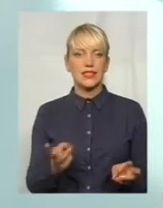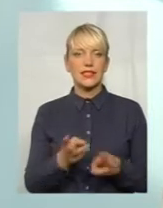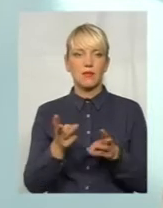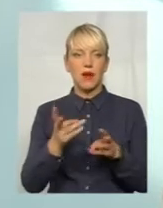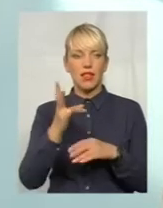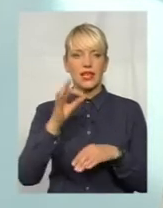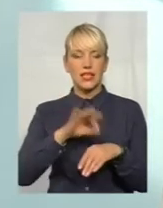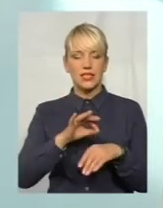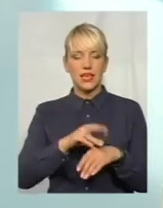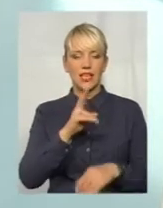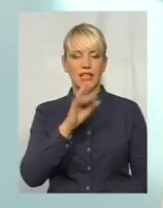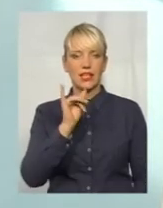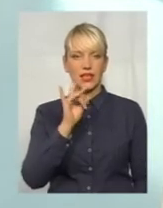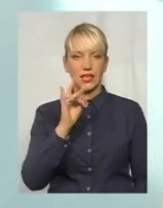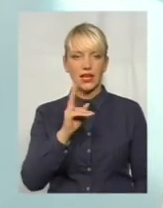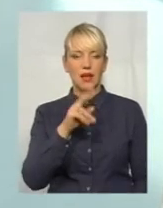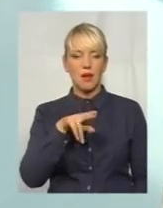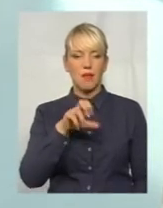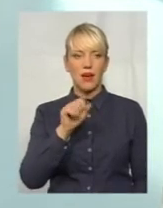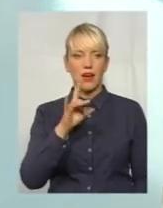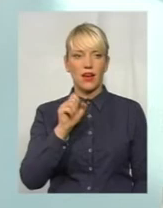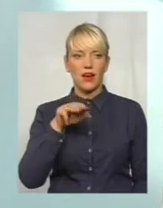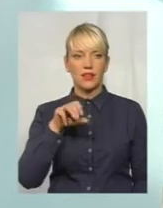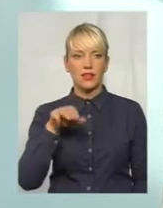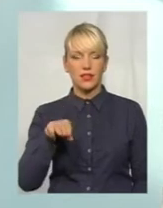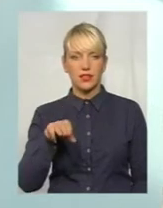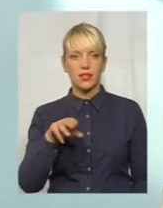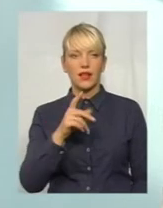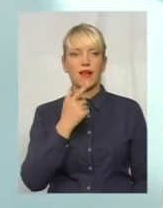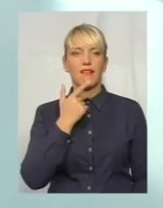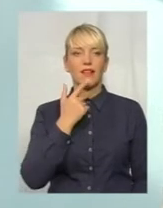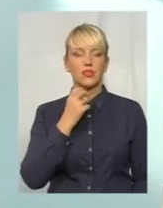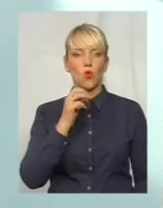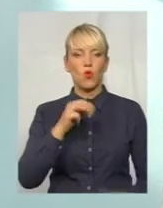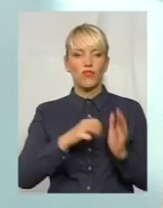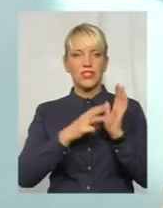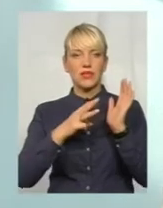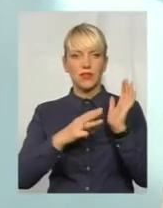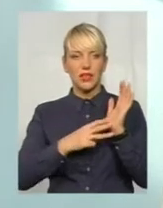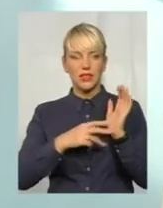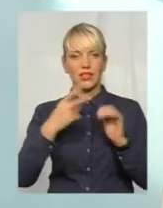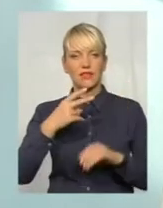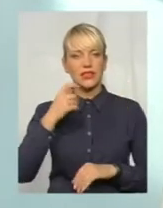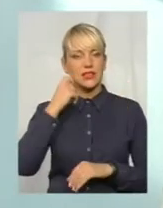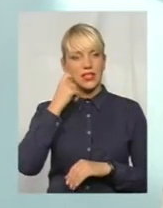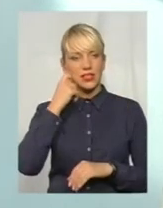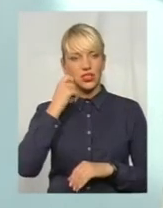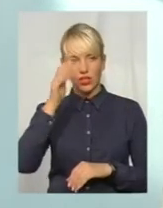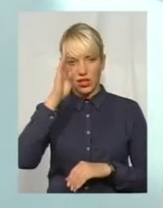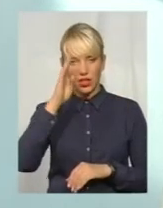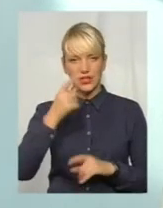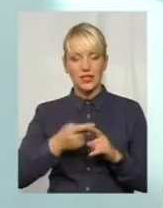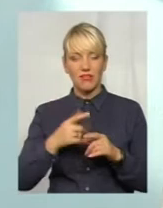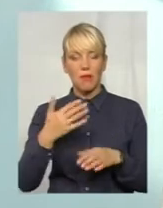захворювання на кір, паротит, краснуху 18-20-річних юнаків і дівчат. Тобто, от це вже перший